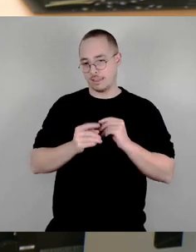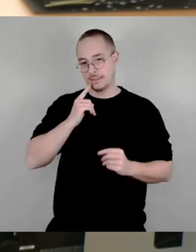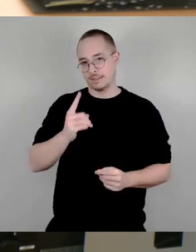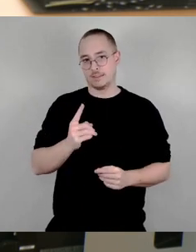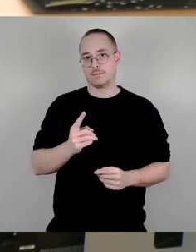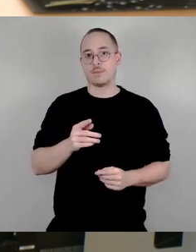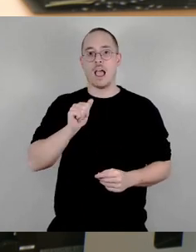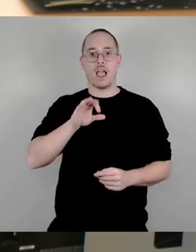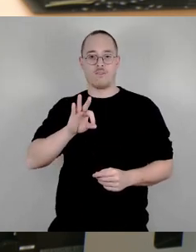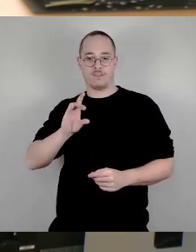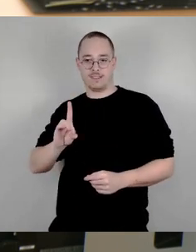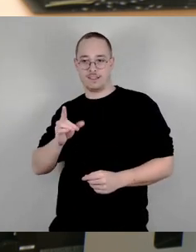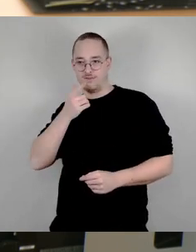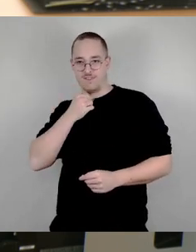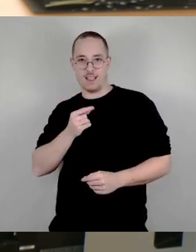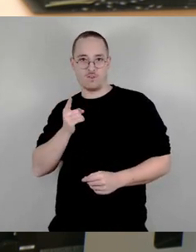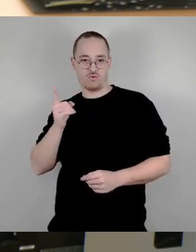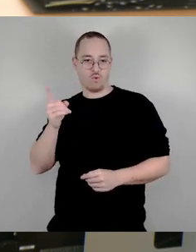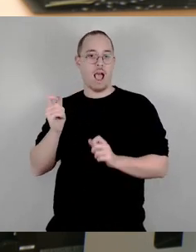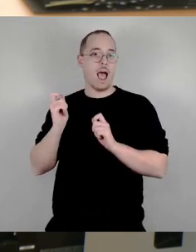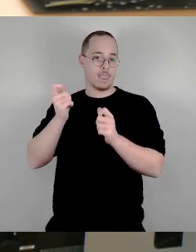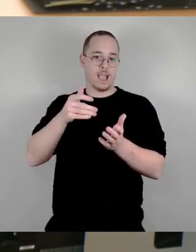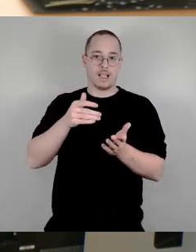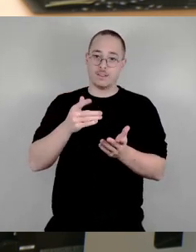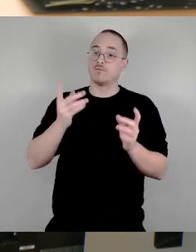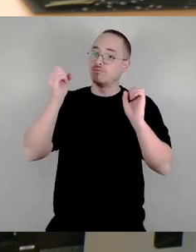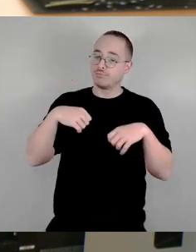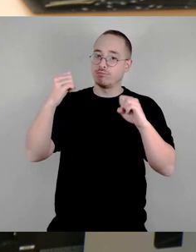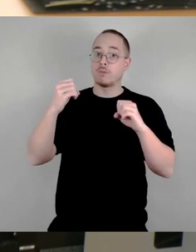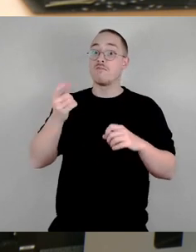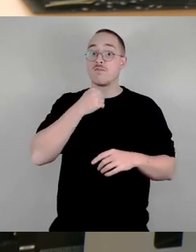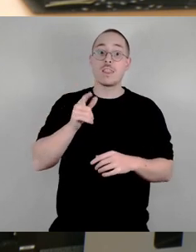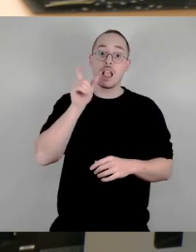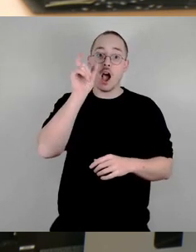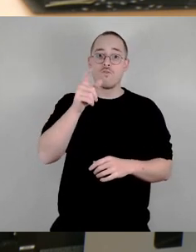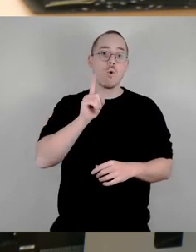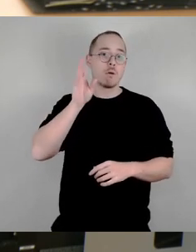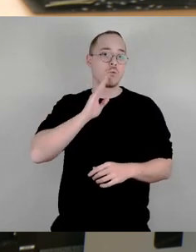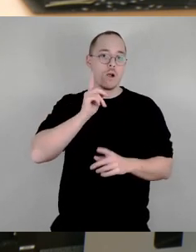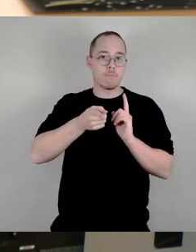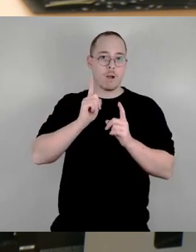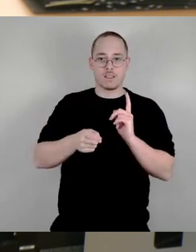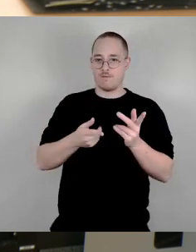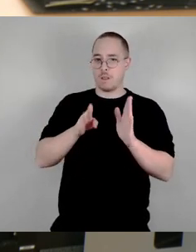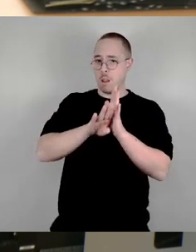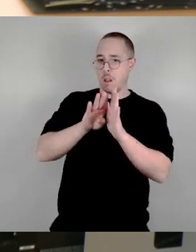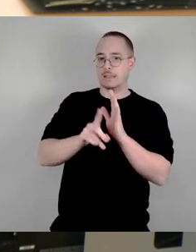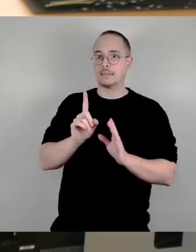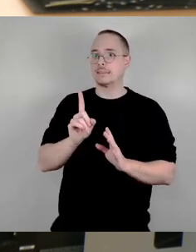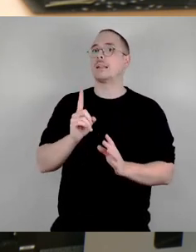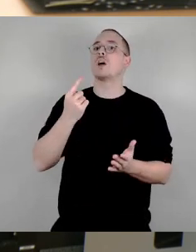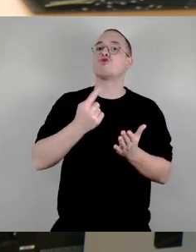OB nicht bloßstellen wollen, sondern weil wir den Umgang mit Steuergeldern immer kritisch sehen. Und das sind unsere Verantwortung, damit sie sehr sorgsam und ernst umgehen.